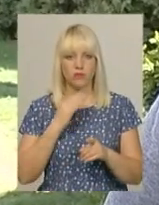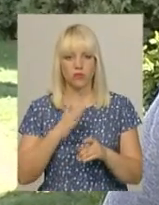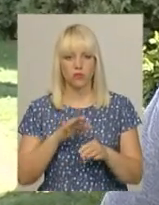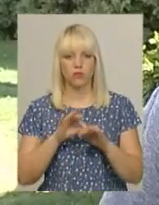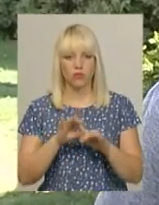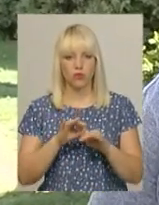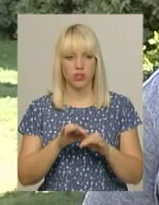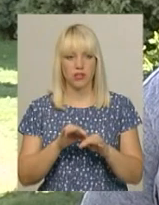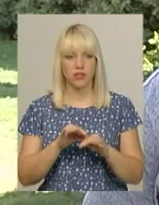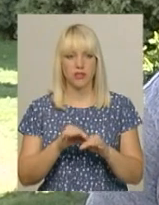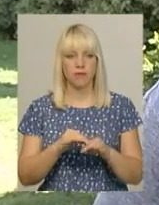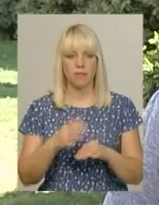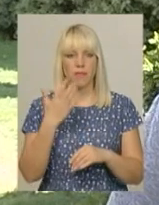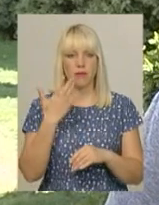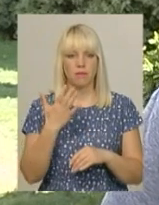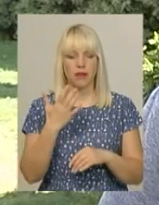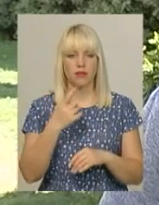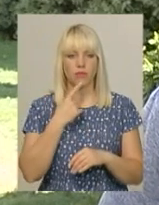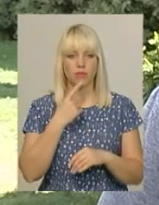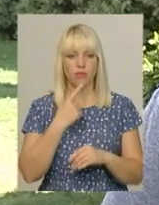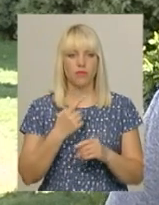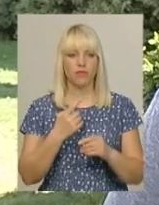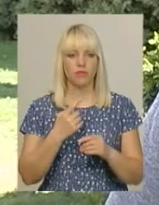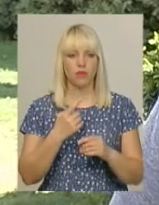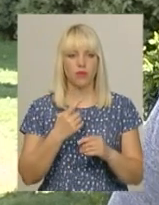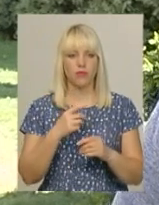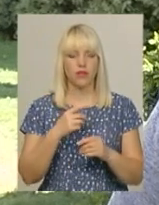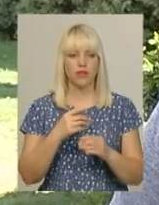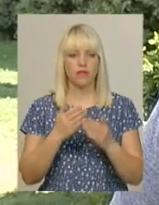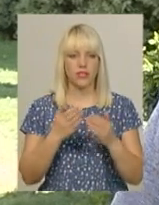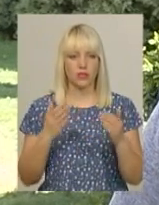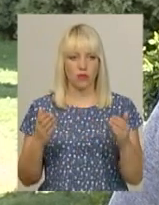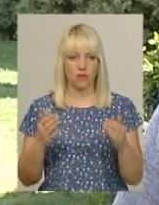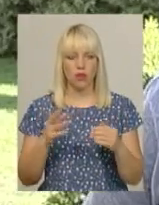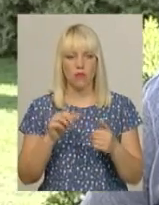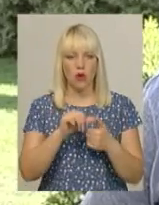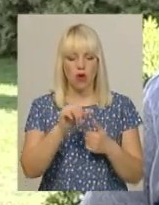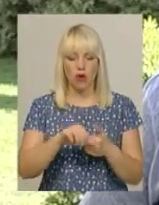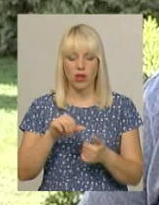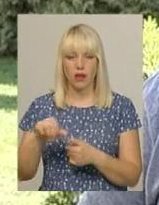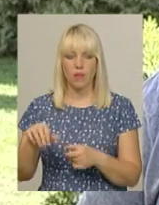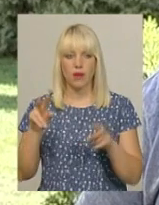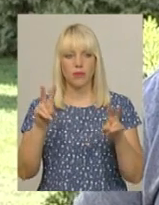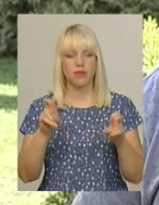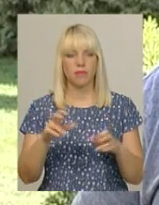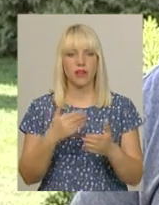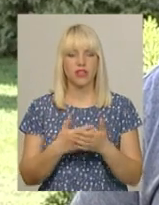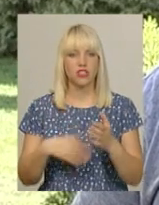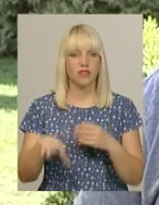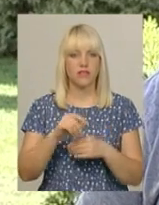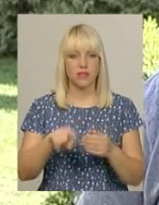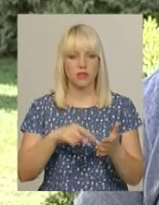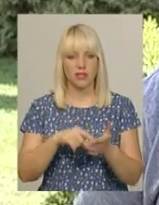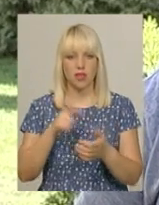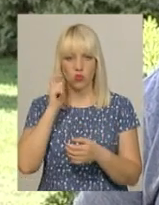монопородних виставок. Тобто 5 рінгів по окремим породам. Практично з усіх міст України їдуть